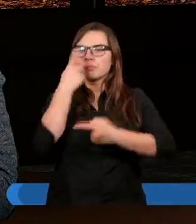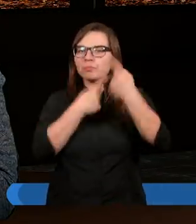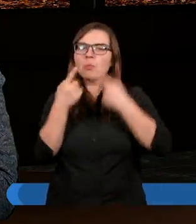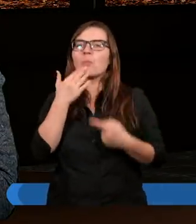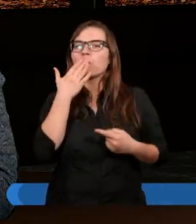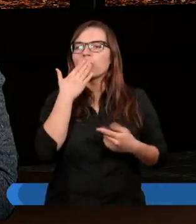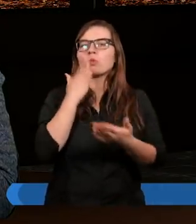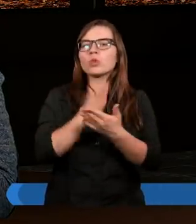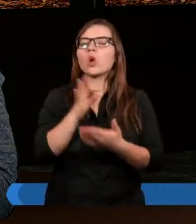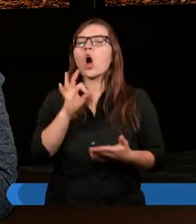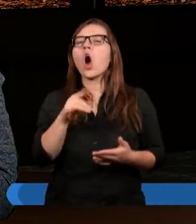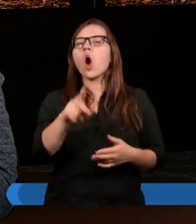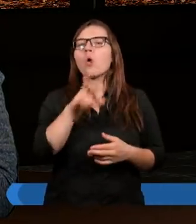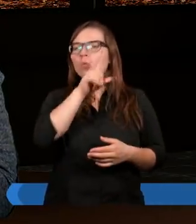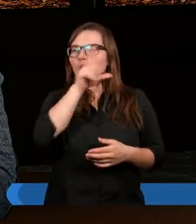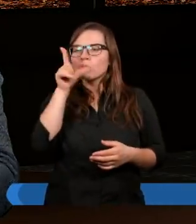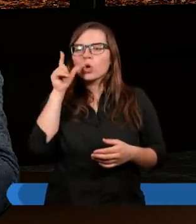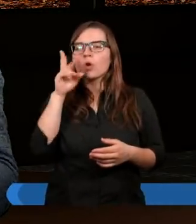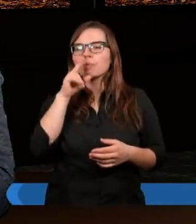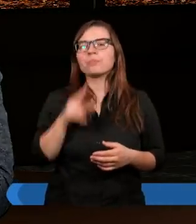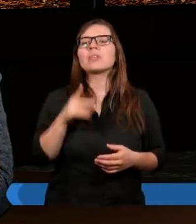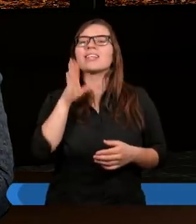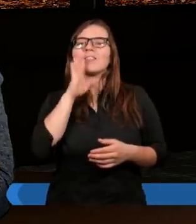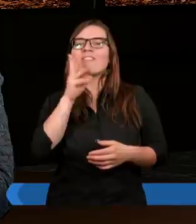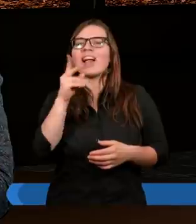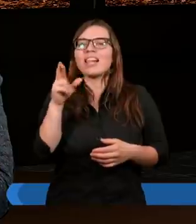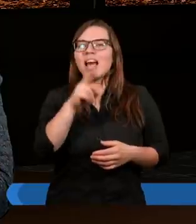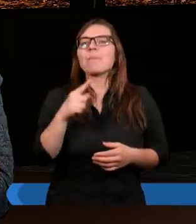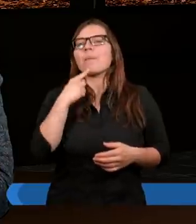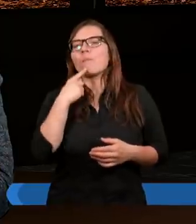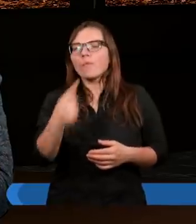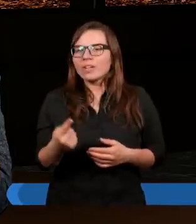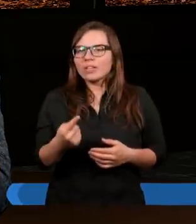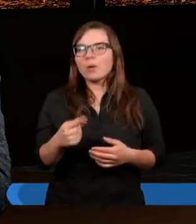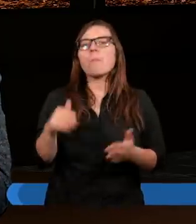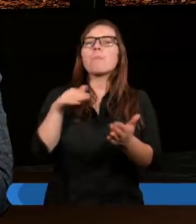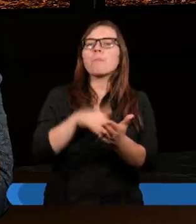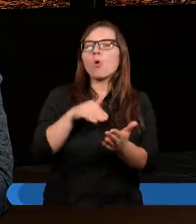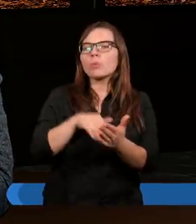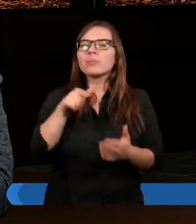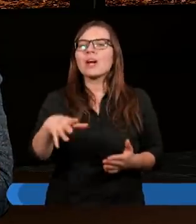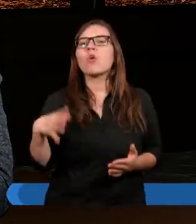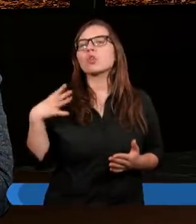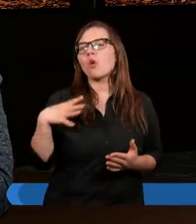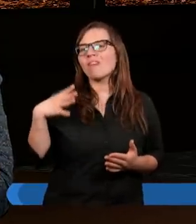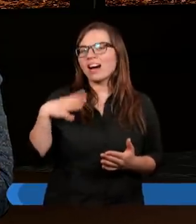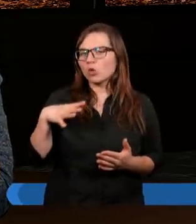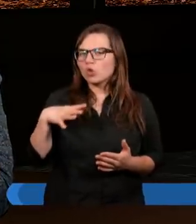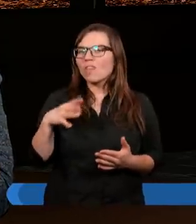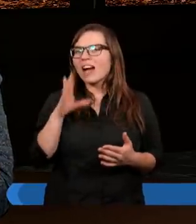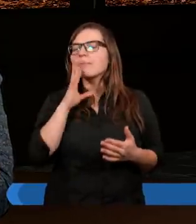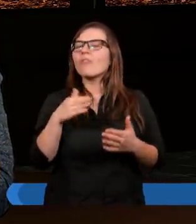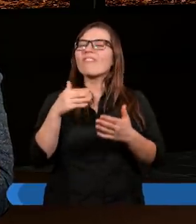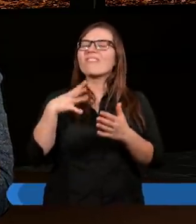rozważaniu mówiliśmy o stanie ludzkości. I tutaj, tak jak Waldemar powiedział, że potrzebujemy tego dowartościowania, ale z drugiej